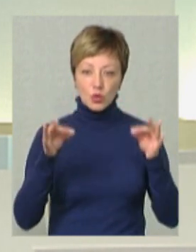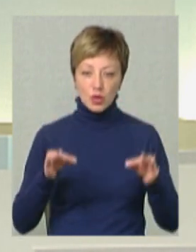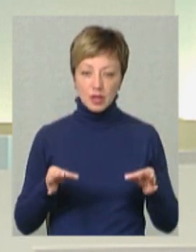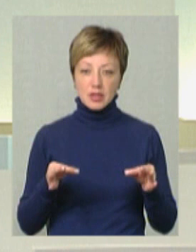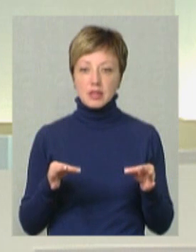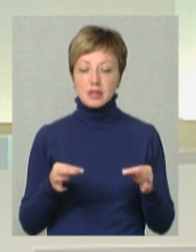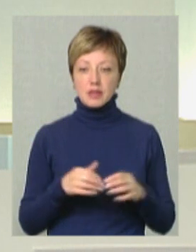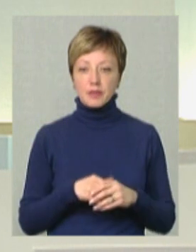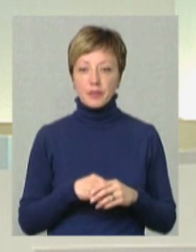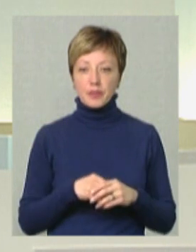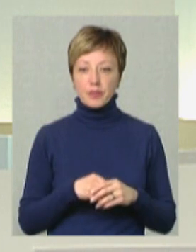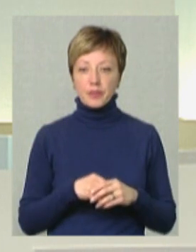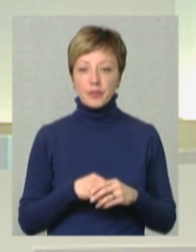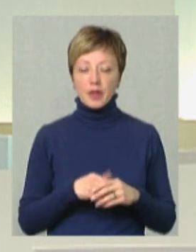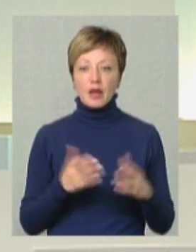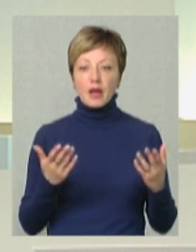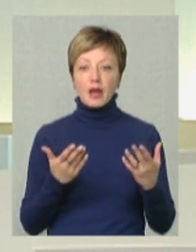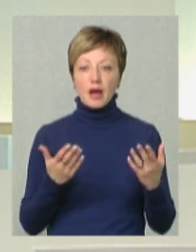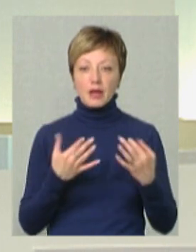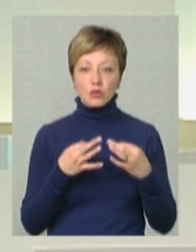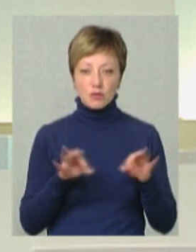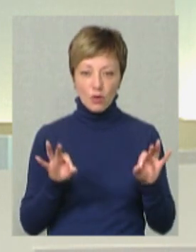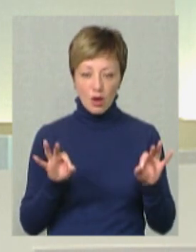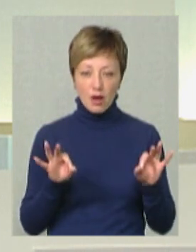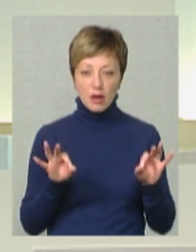який дозволяє